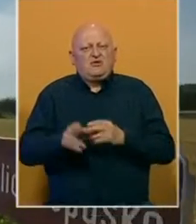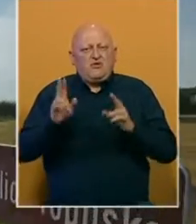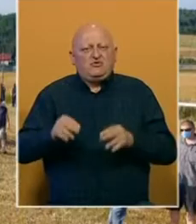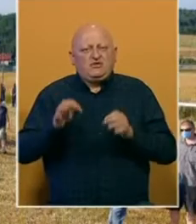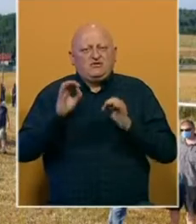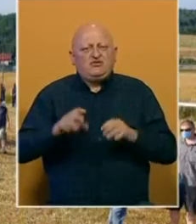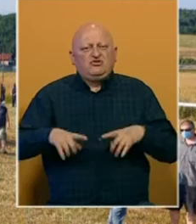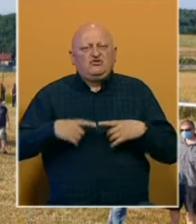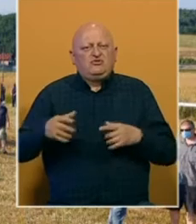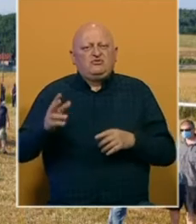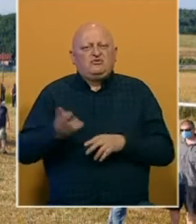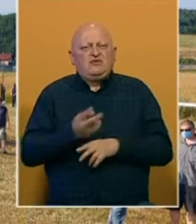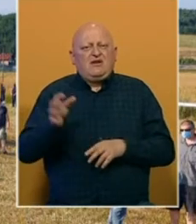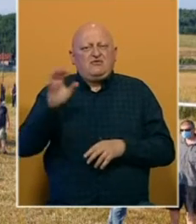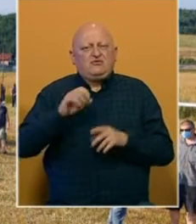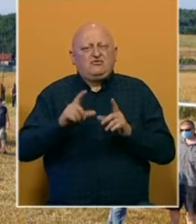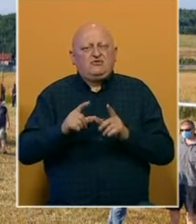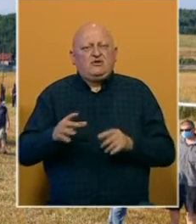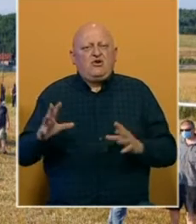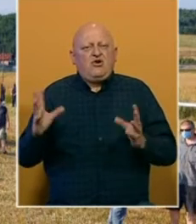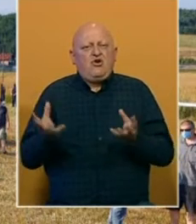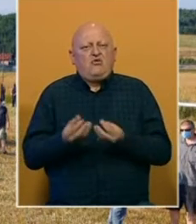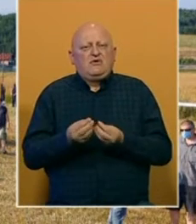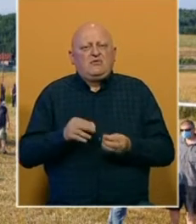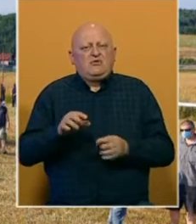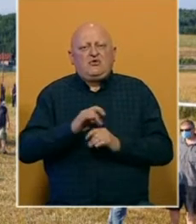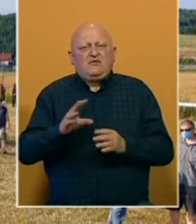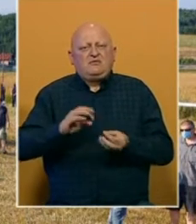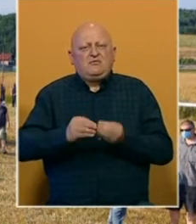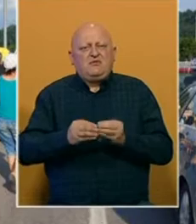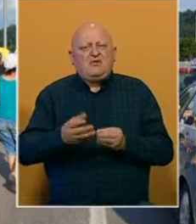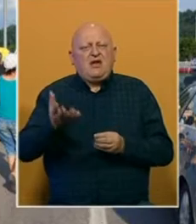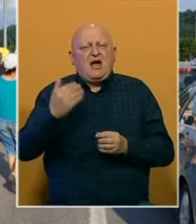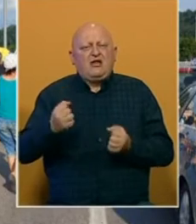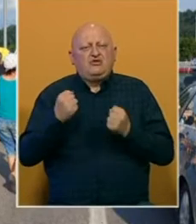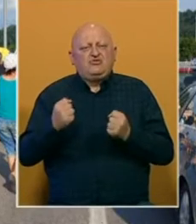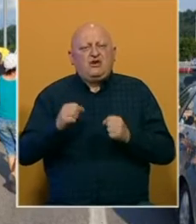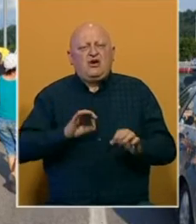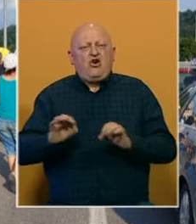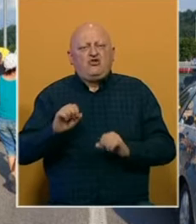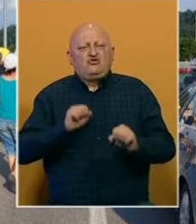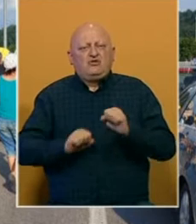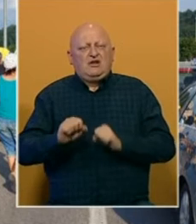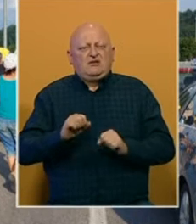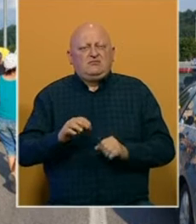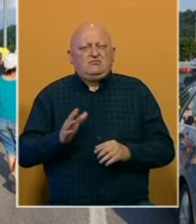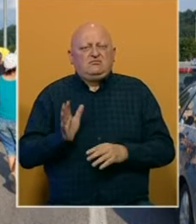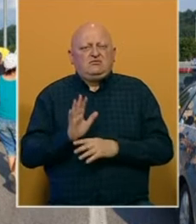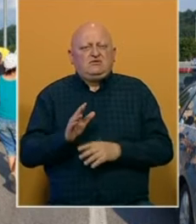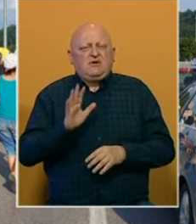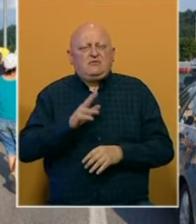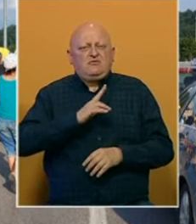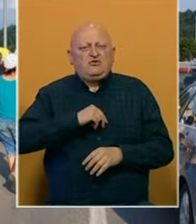omogućiti sigurniji život u zemljama Evropske unije. Okupljanje je proteklo bez incidenata, ali uz jako osiguranje i prisustvo